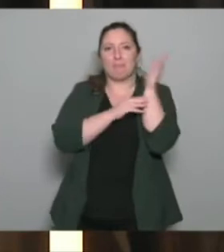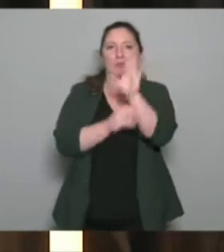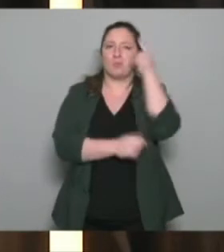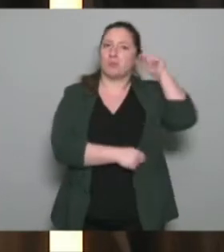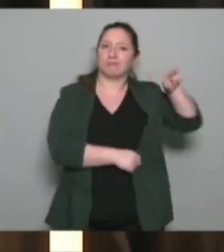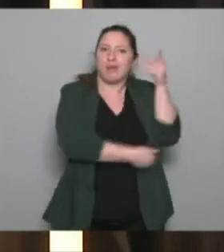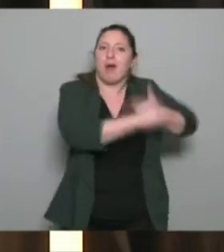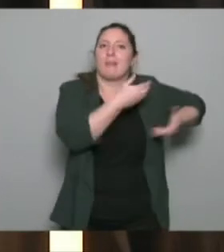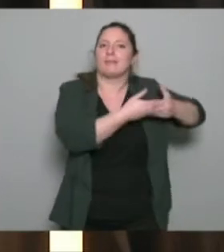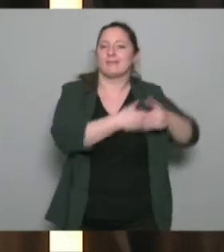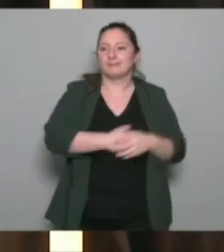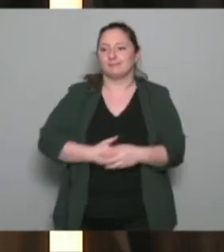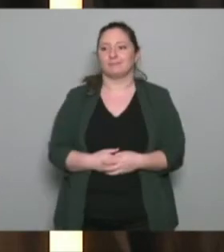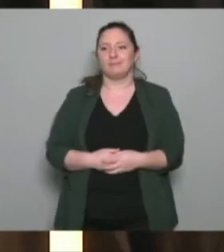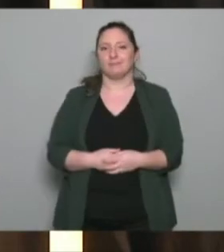engagé.